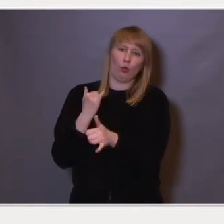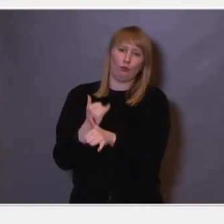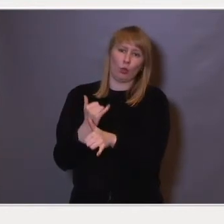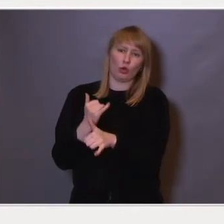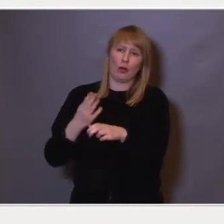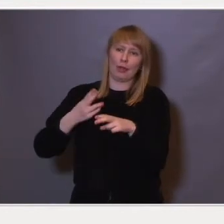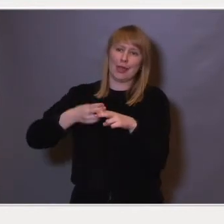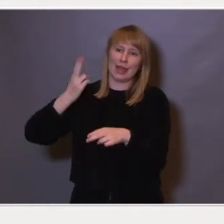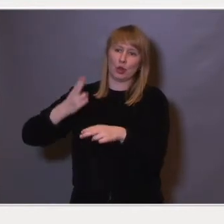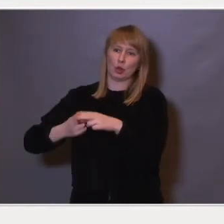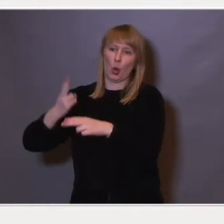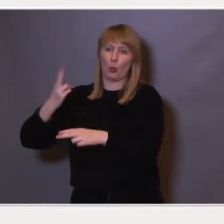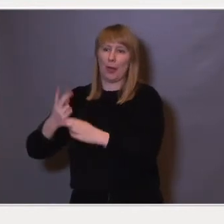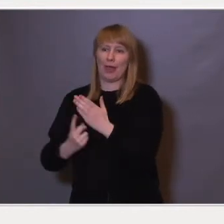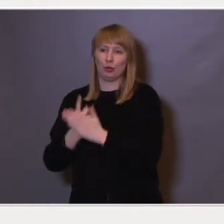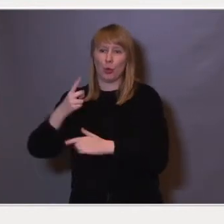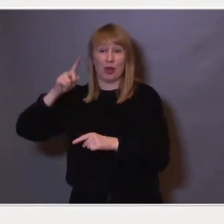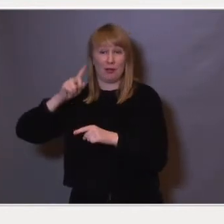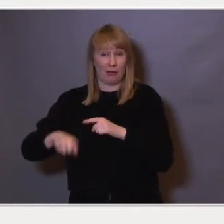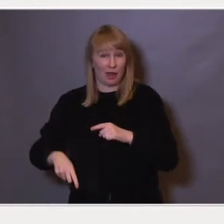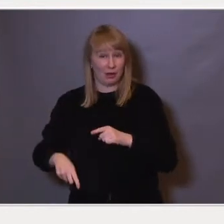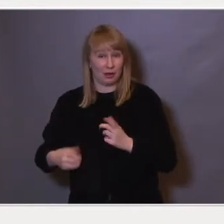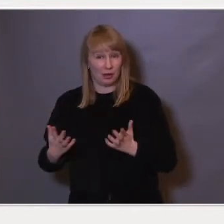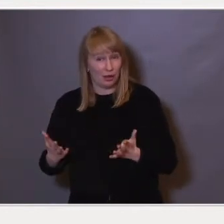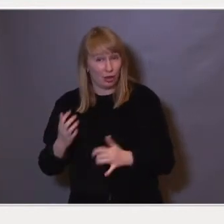skal rette opp eventuelle feil.